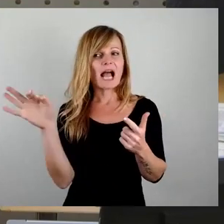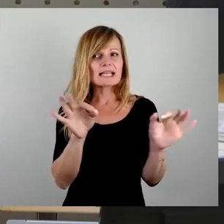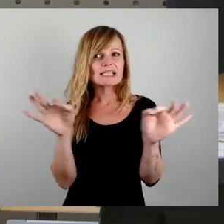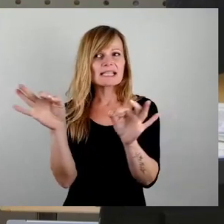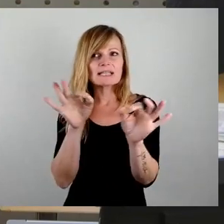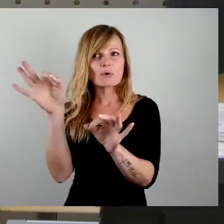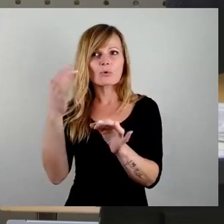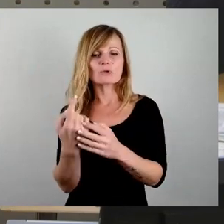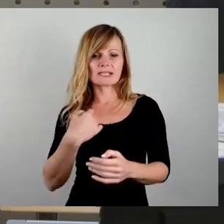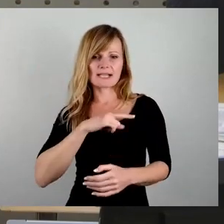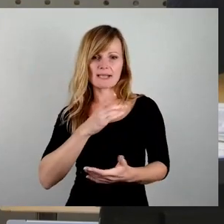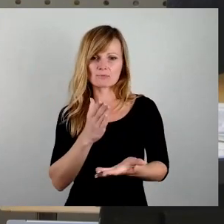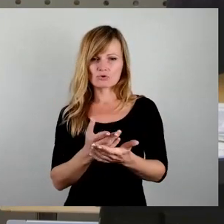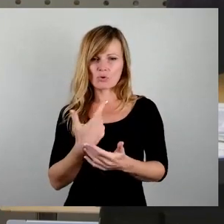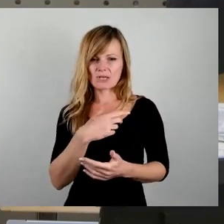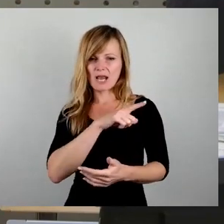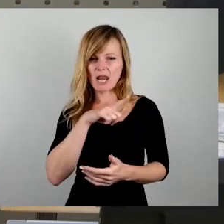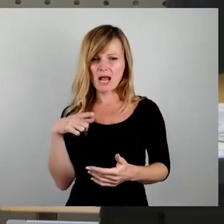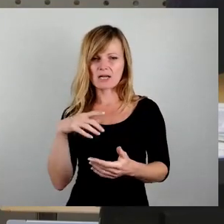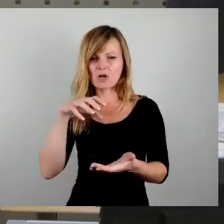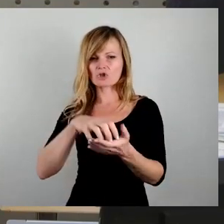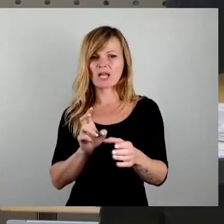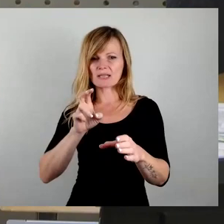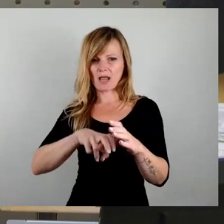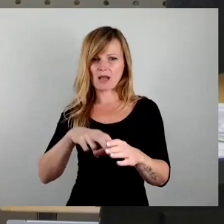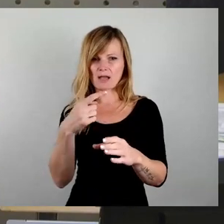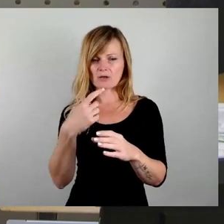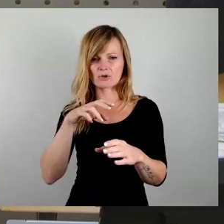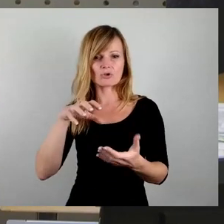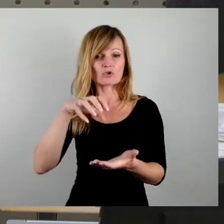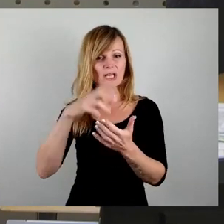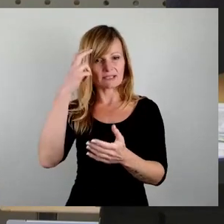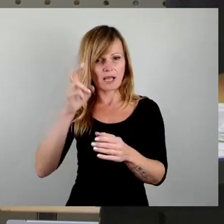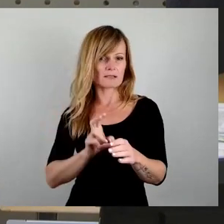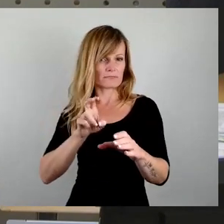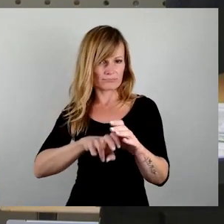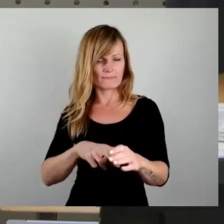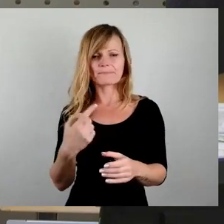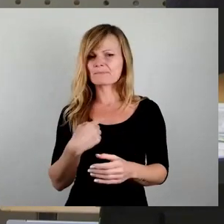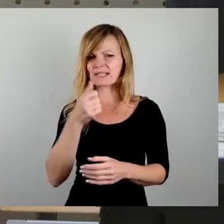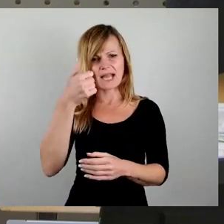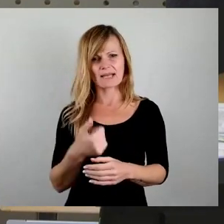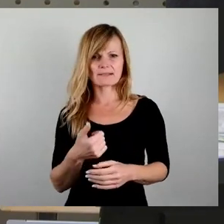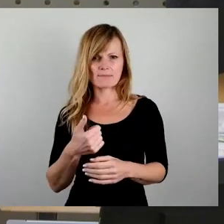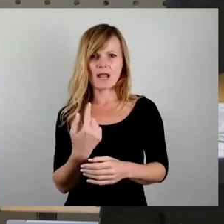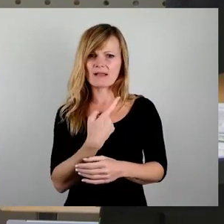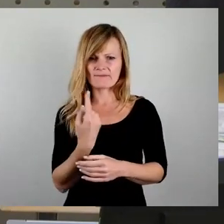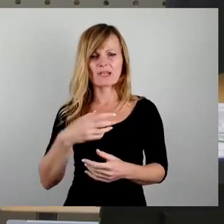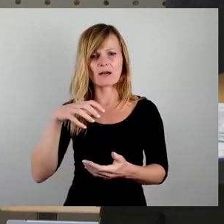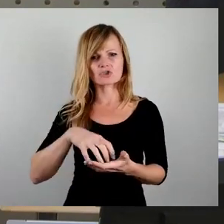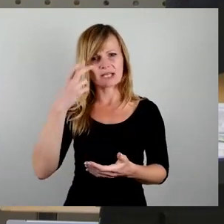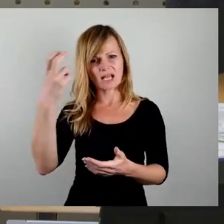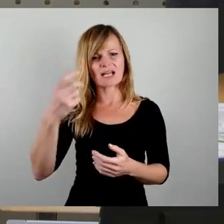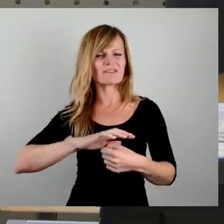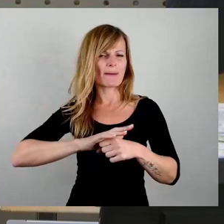Stadtrat und es ist nicht das erste Mal, dass hier was angesiedelt wird und es ist auch nicht das erste Mal, dass wir als Stadtrat erpresst werden. Ja, so.